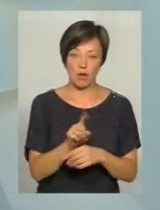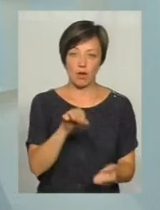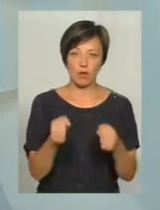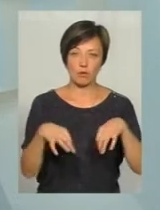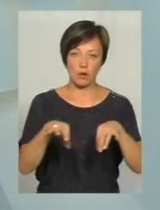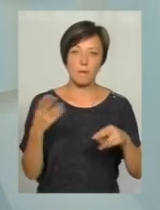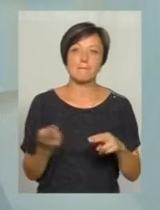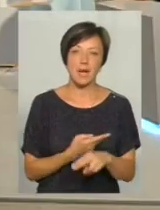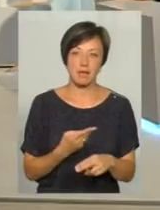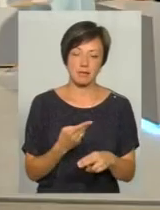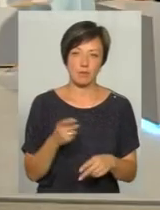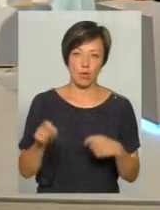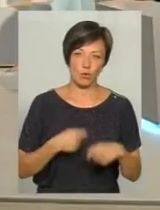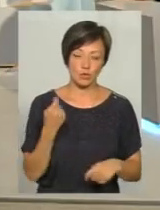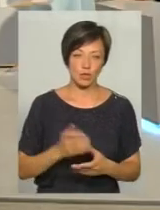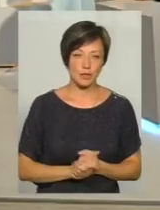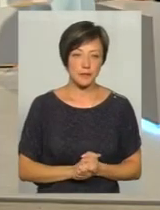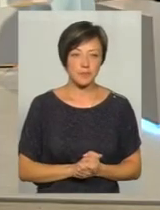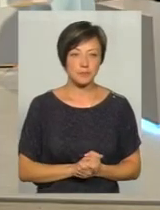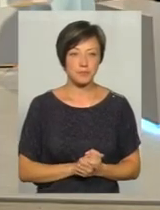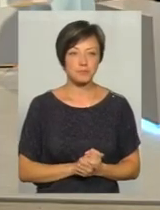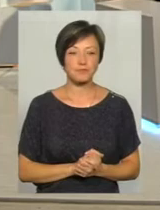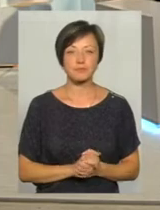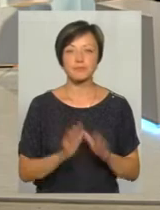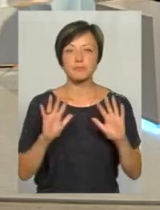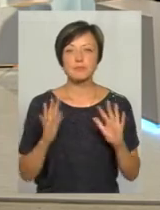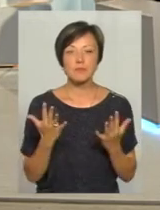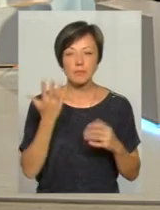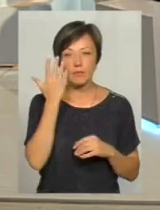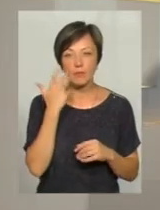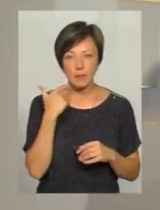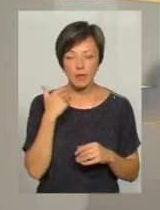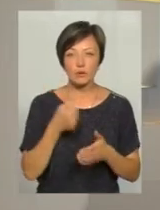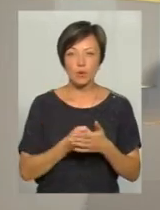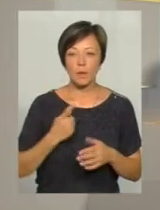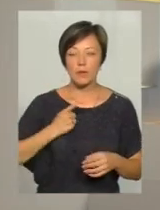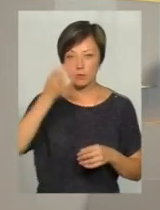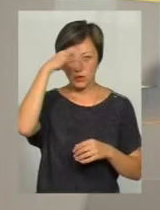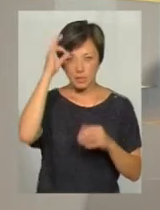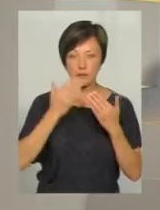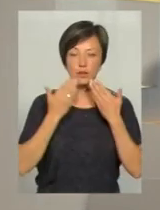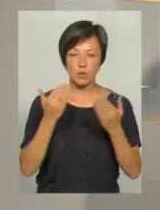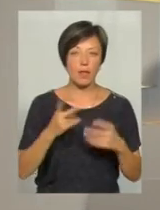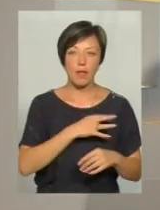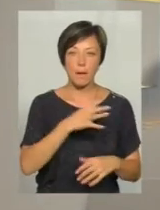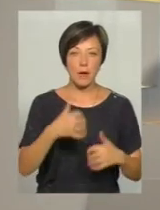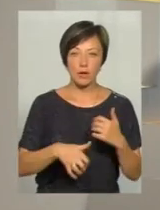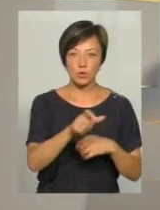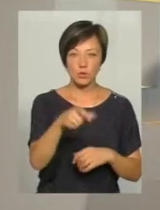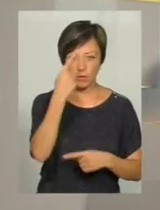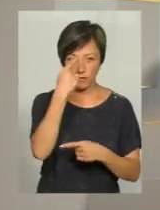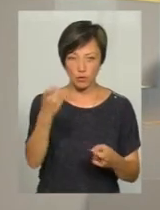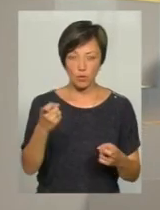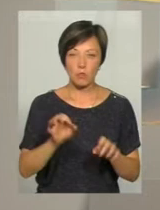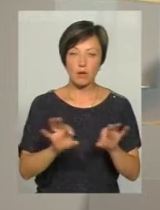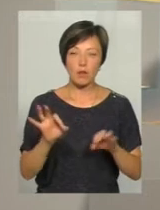транспортнізацією без свідомого порушення. Той випадок, коли до патрульних звернулись небайдужі і повідомили